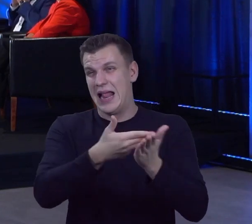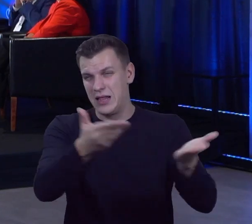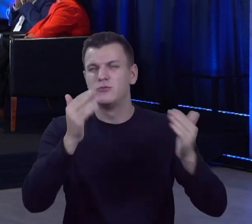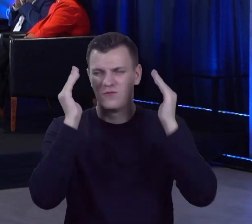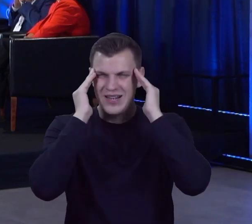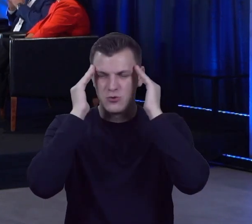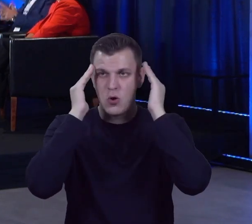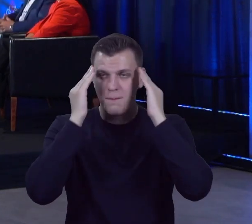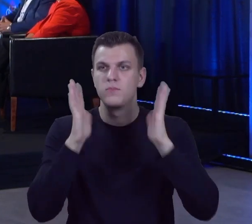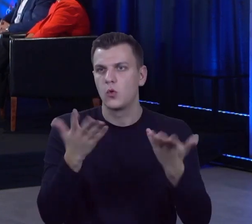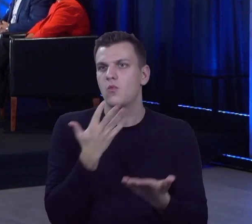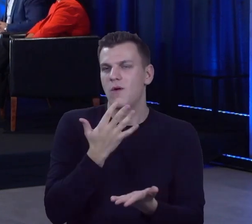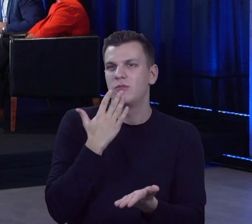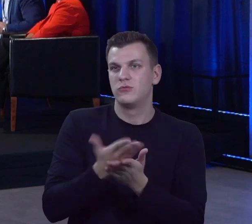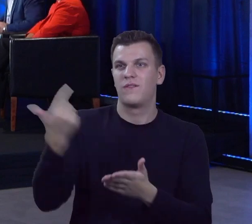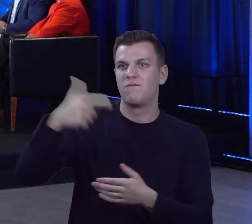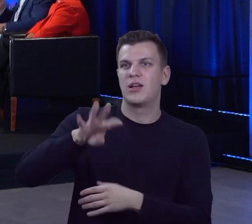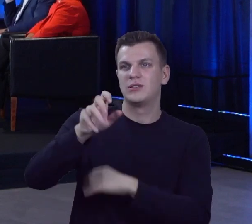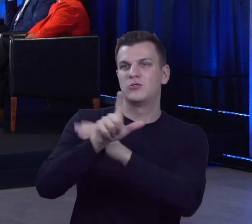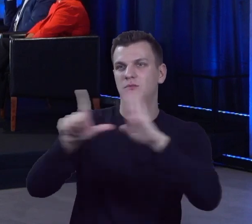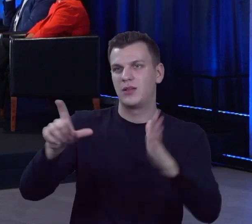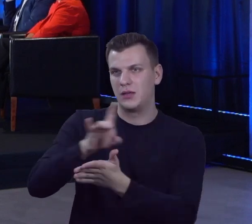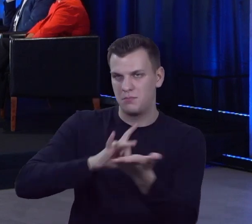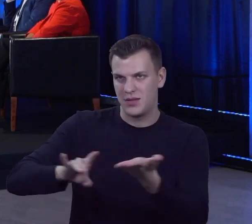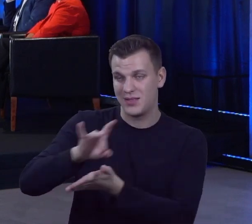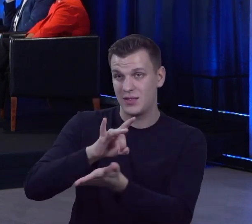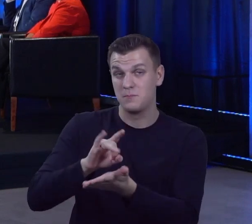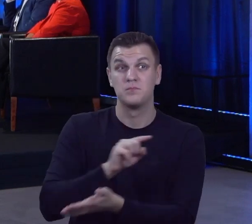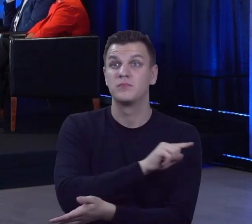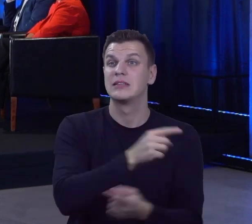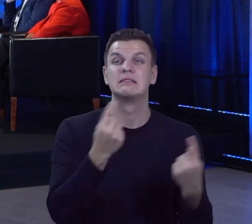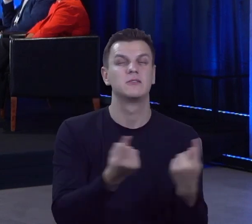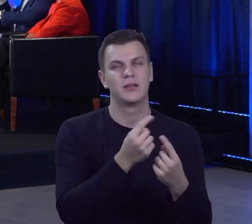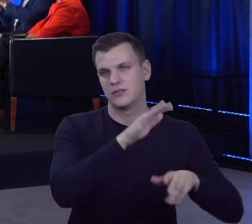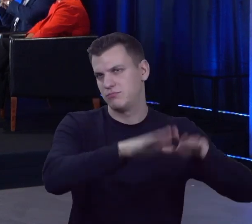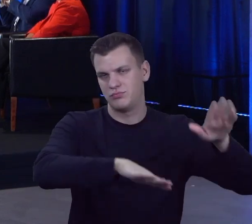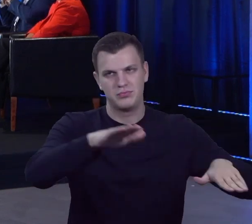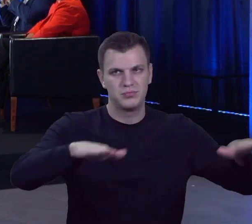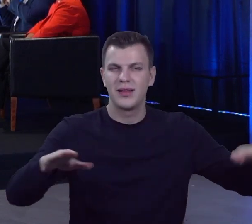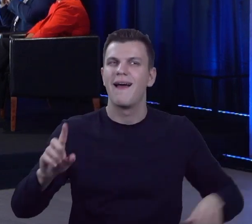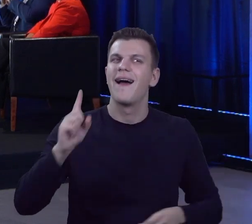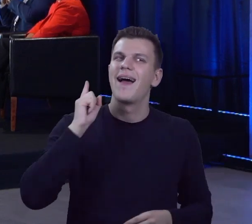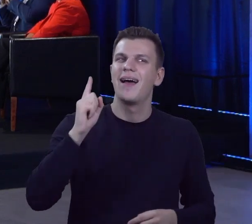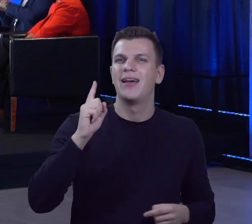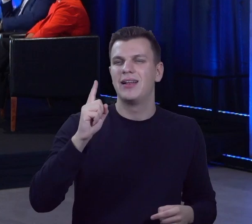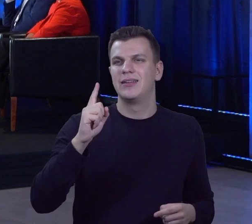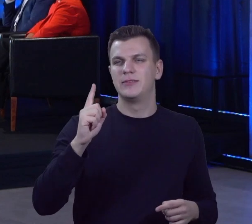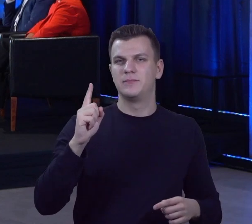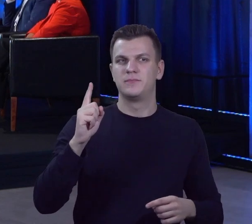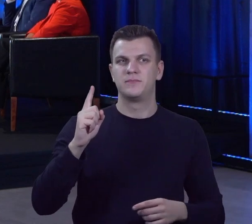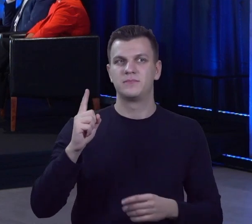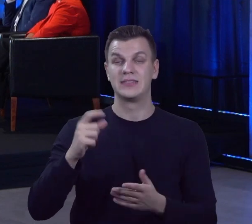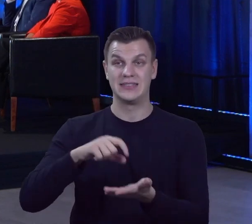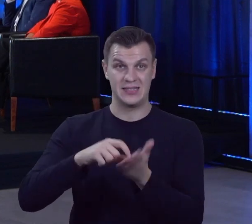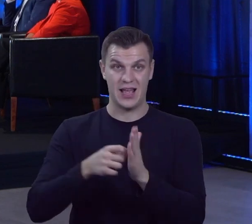wielokrotnie, że mamy 2477 gmin i to są różne sytuacje. Natomiast na sali